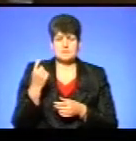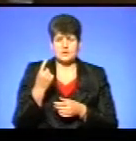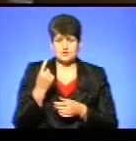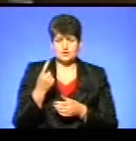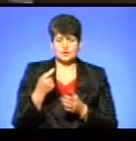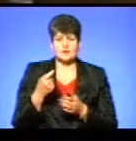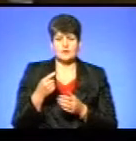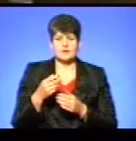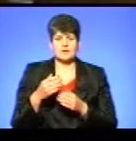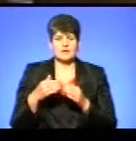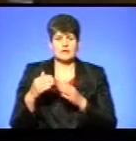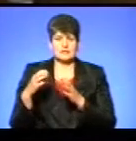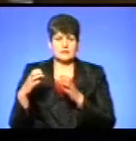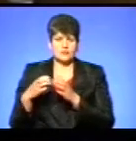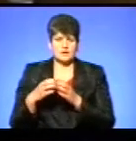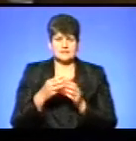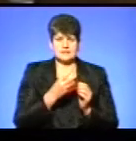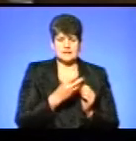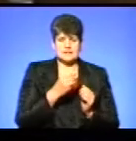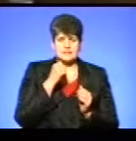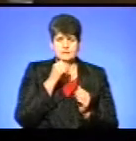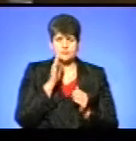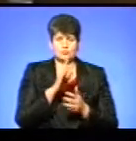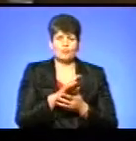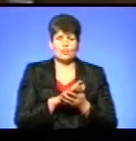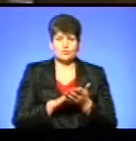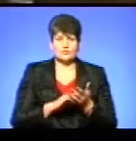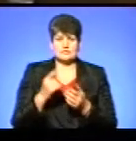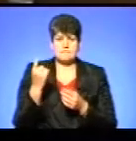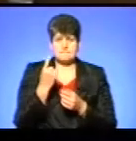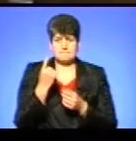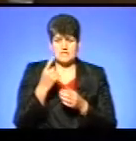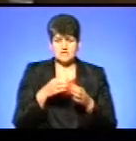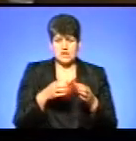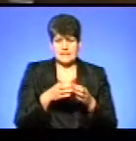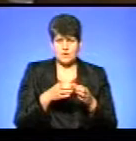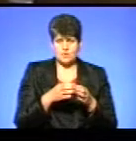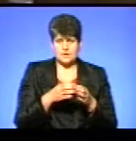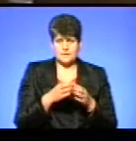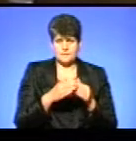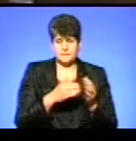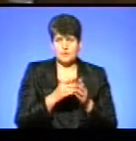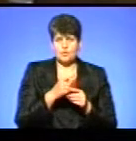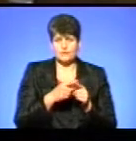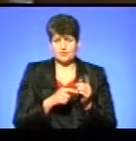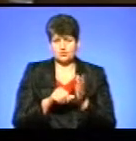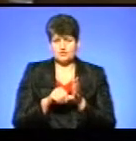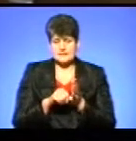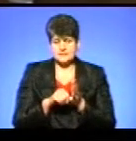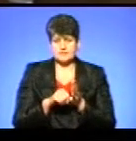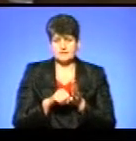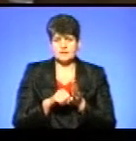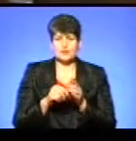категорії і з третєї. Завтра будуть продовжувати перша категорія половину учасників і